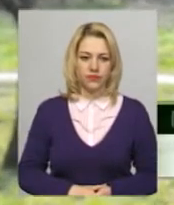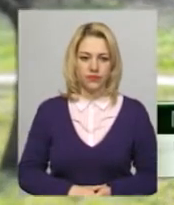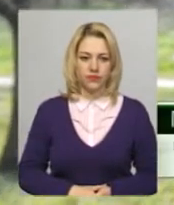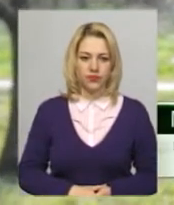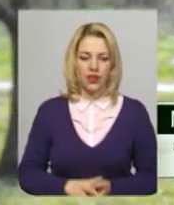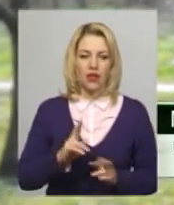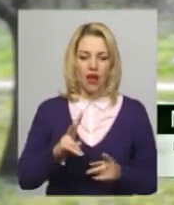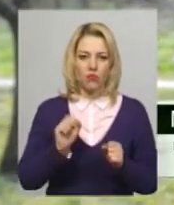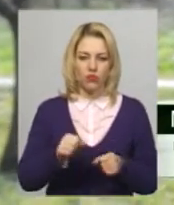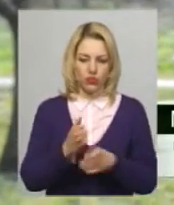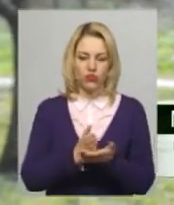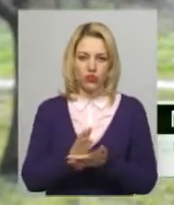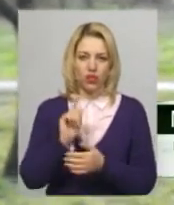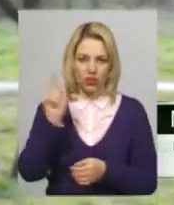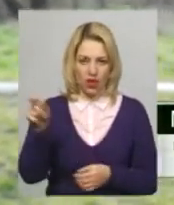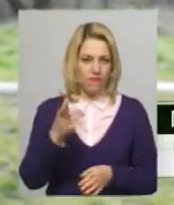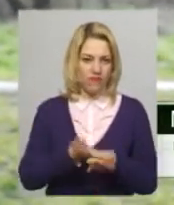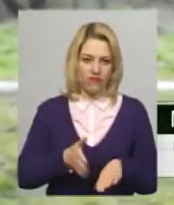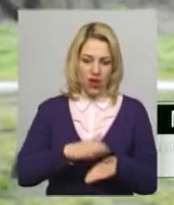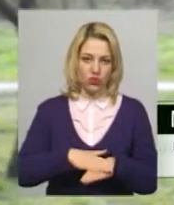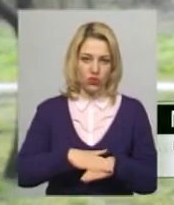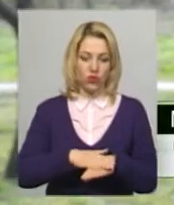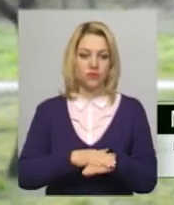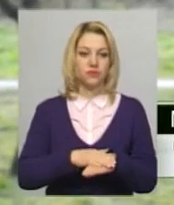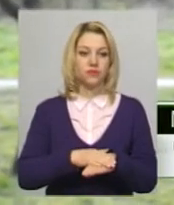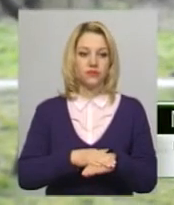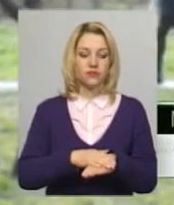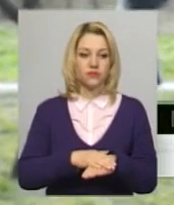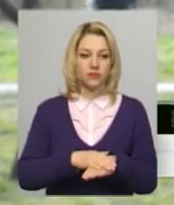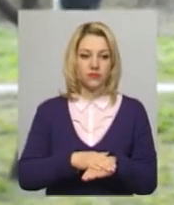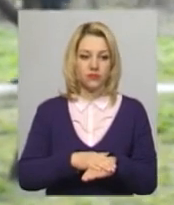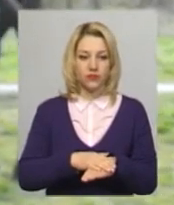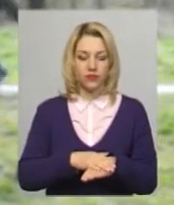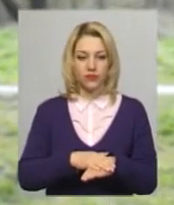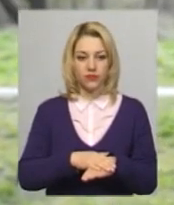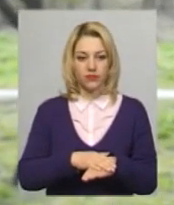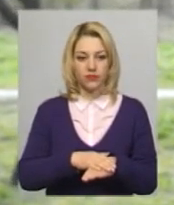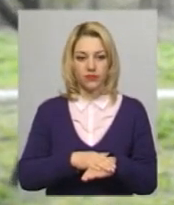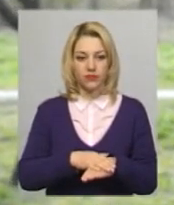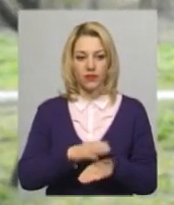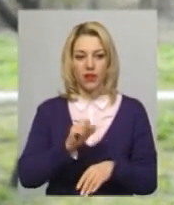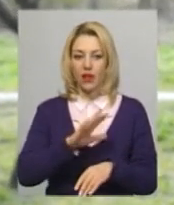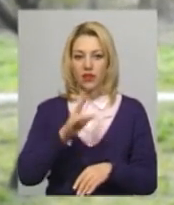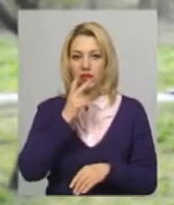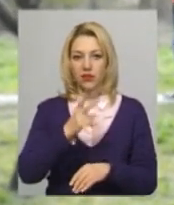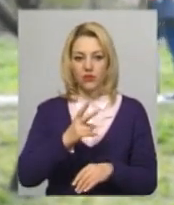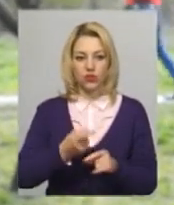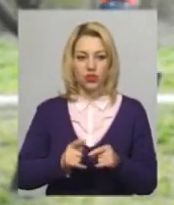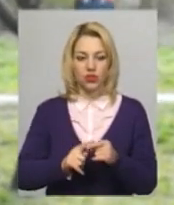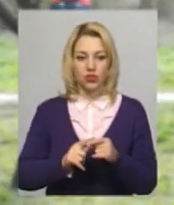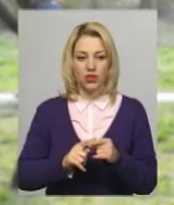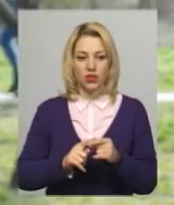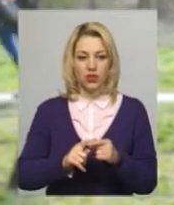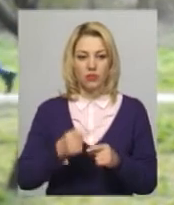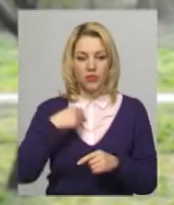важко. Важко, моментом не страшно. Але не дивлячись на що, ми не знали,